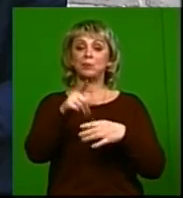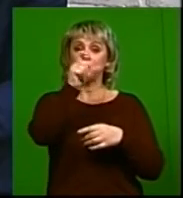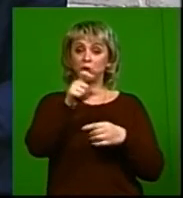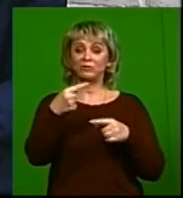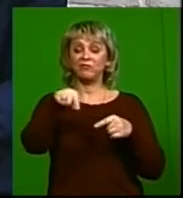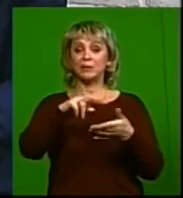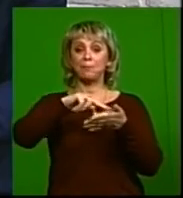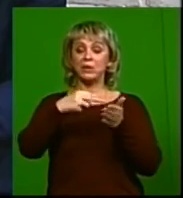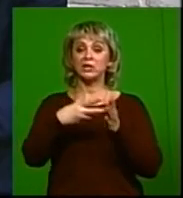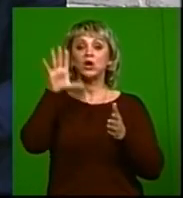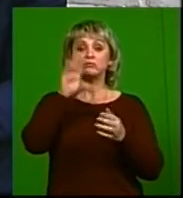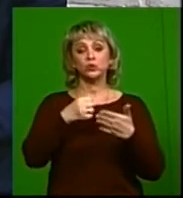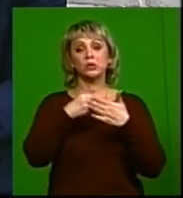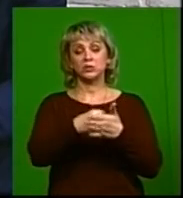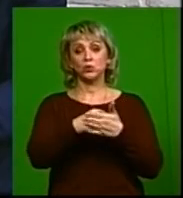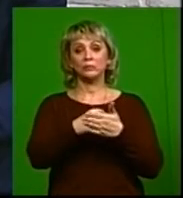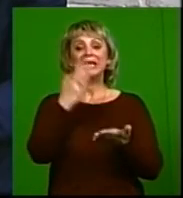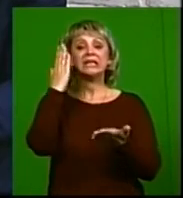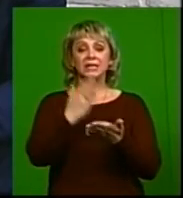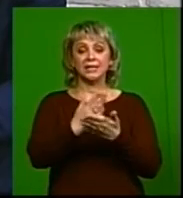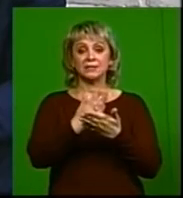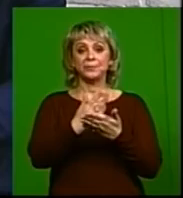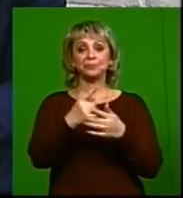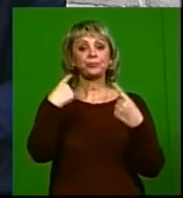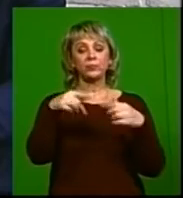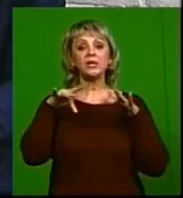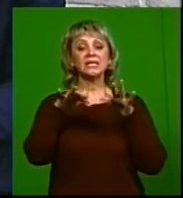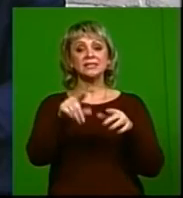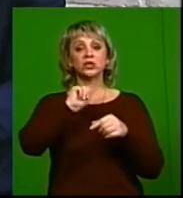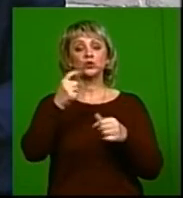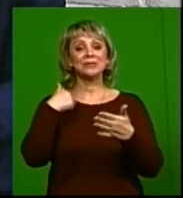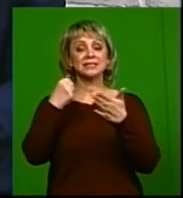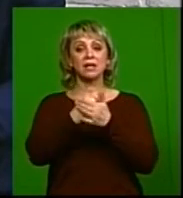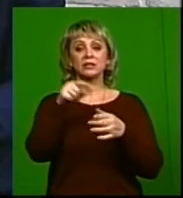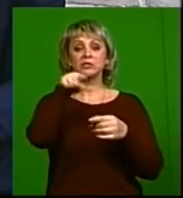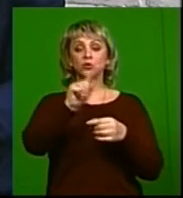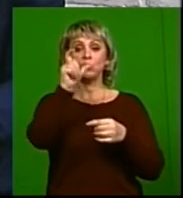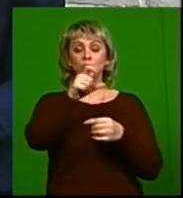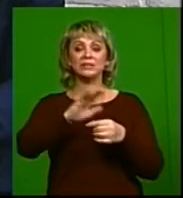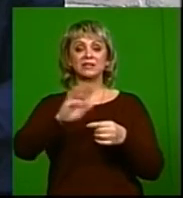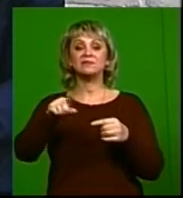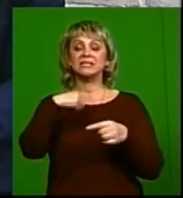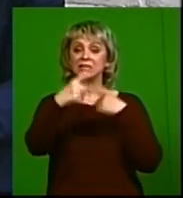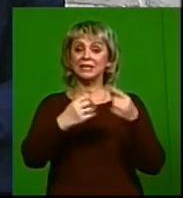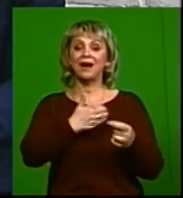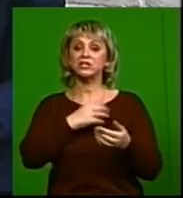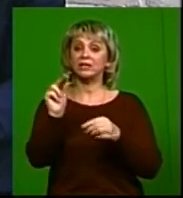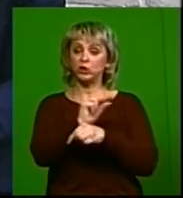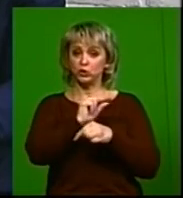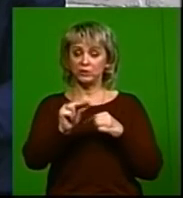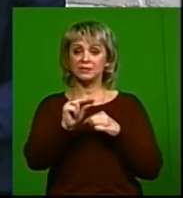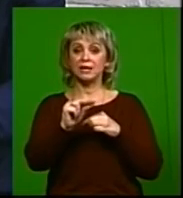в этом плане. И это всё доступно и есть. Другое дело, что мы сталкиваемся с тем, что люди не всегда хотят лечиться,